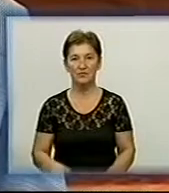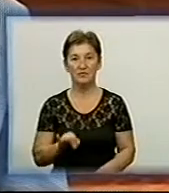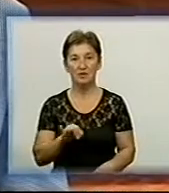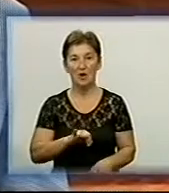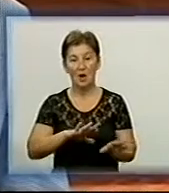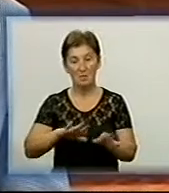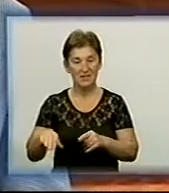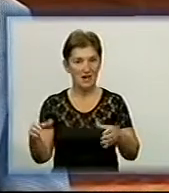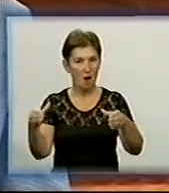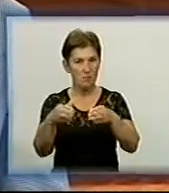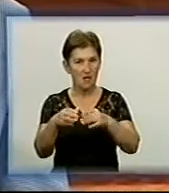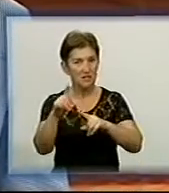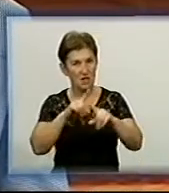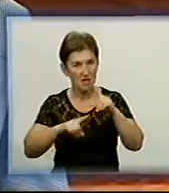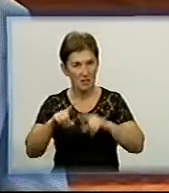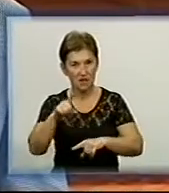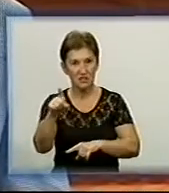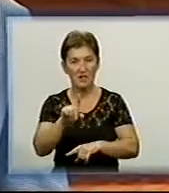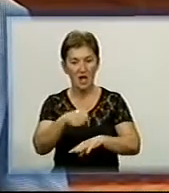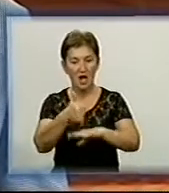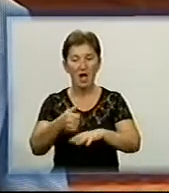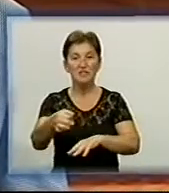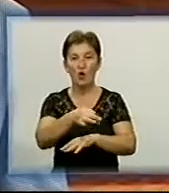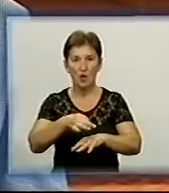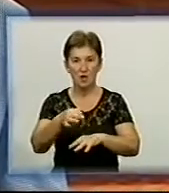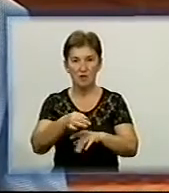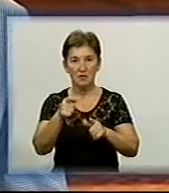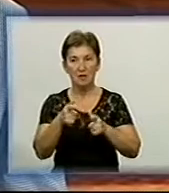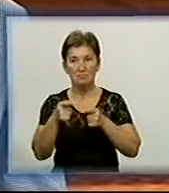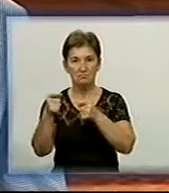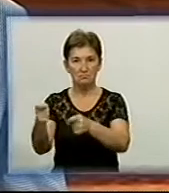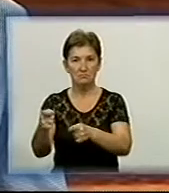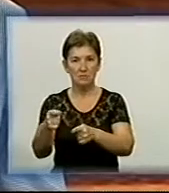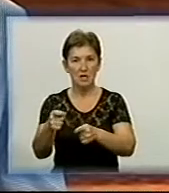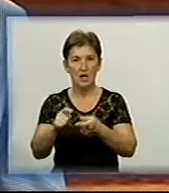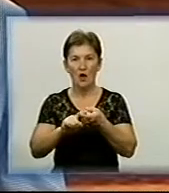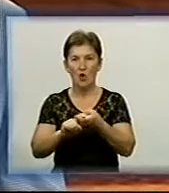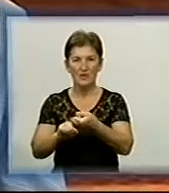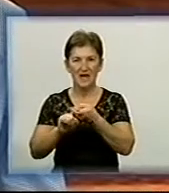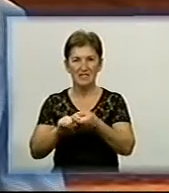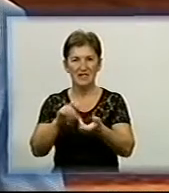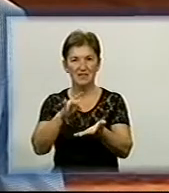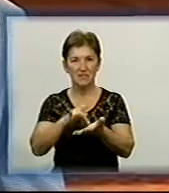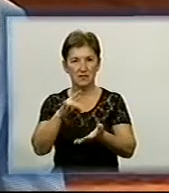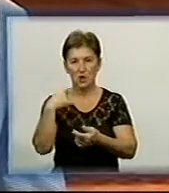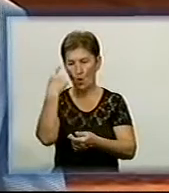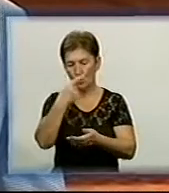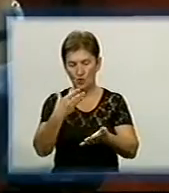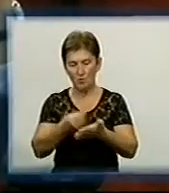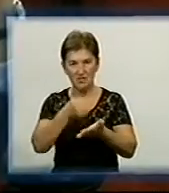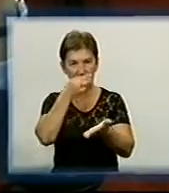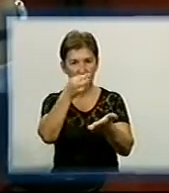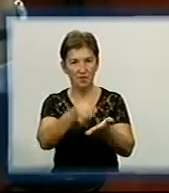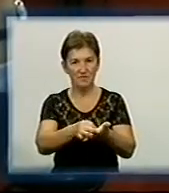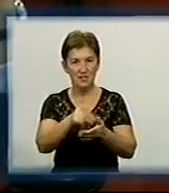після апаратної наради Андрій Ніколайенко, як приклад для інших посадовців, відвідав обласний контактний центр і особисто відповідав на дзвінки Очільники